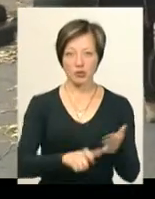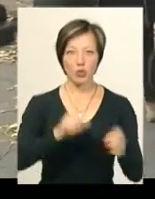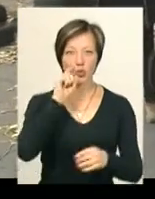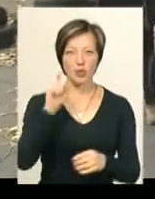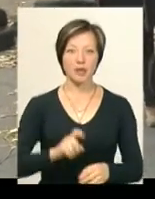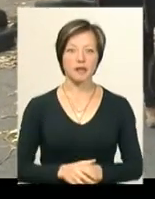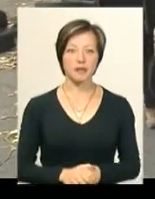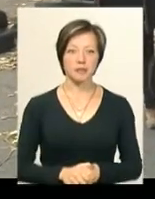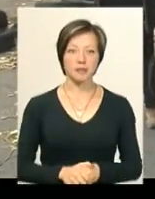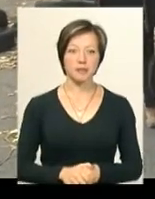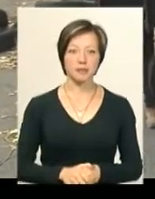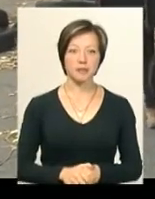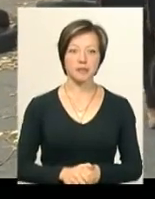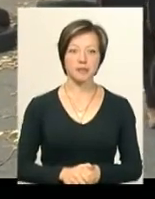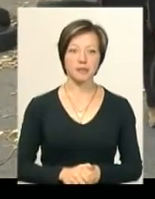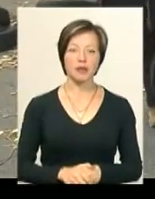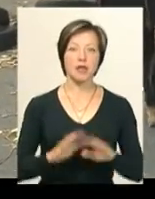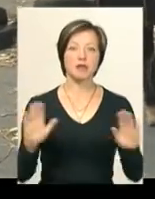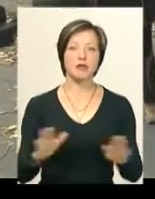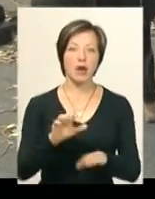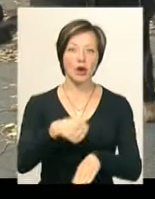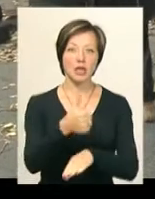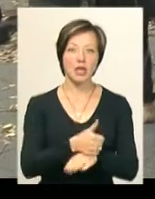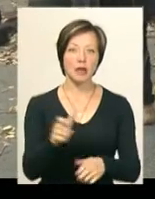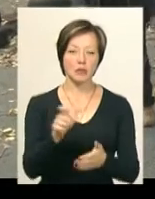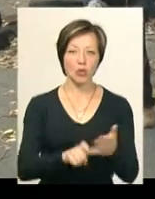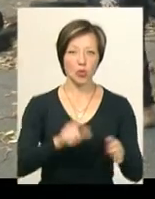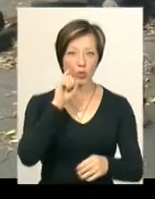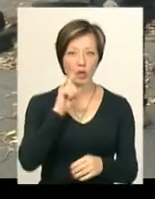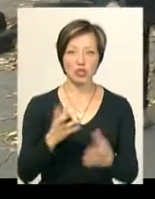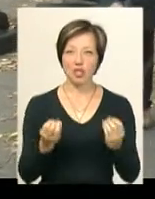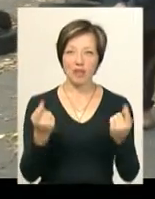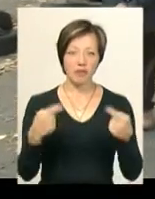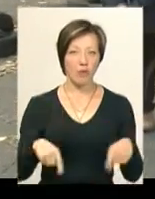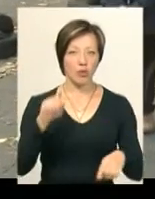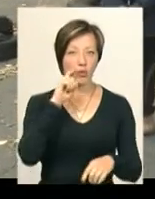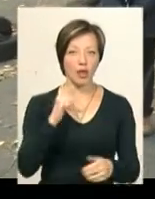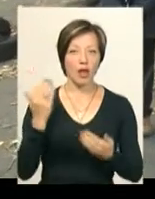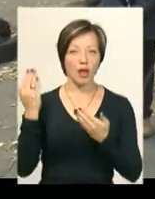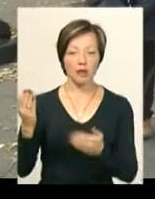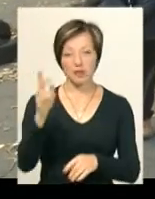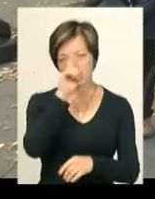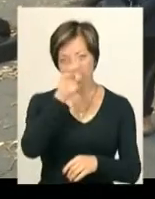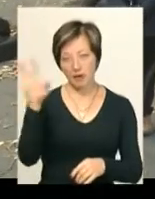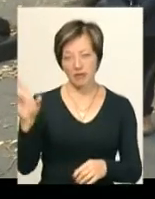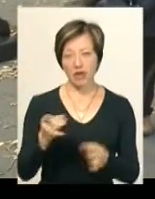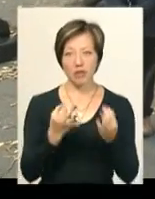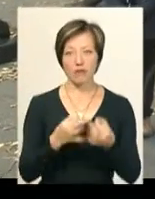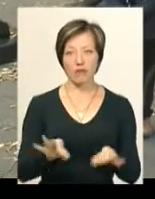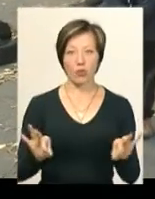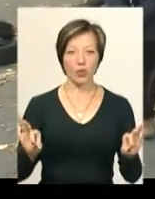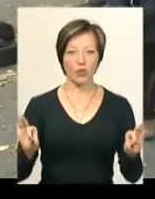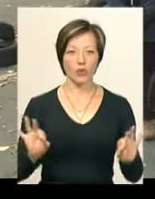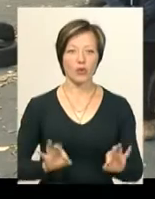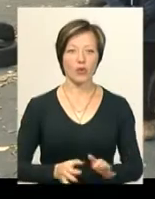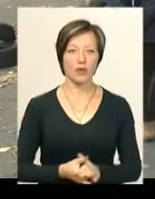«Ще не мерла України ні слава, ні